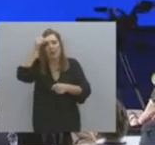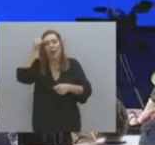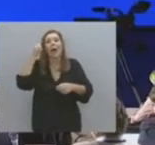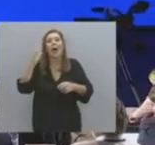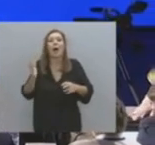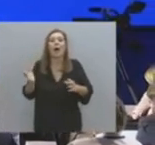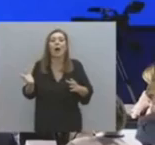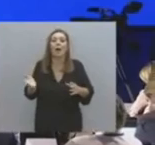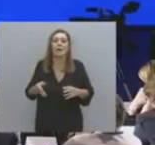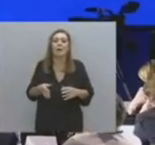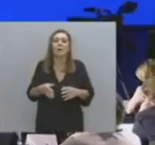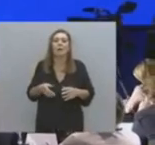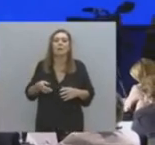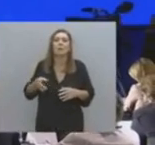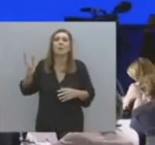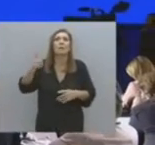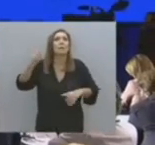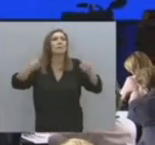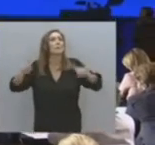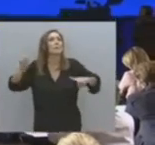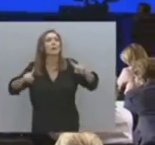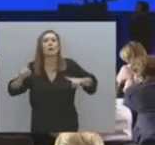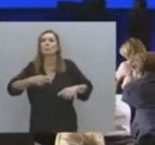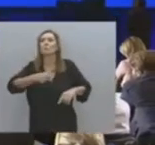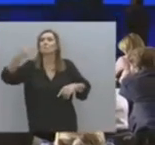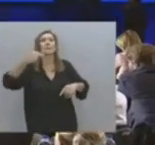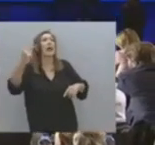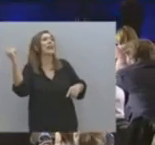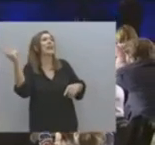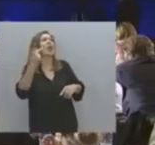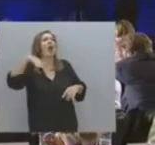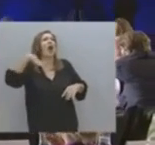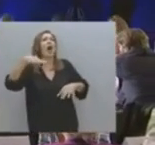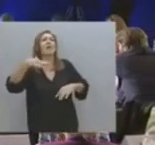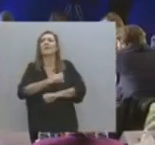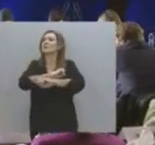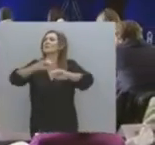κανέναν να διαφημίζει το μονοπόλιο της κοινωνικής ευαισθησίας και του δίθεν προοδευτισμού. Ευχαριστώ.